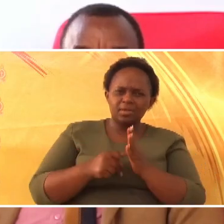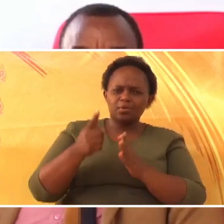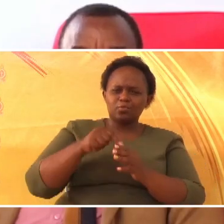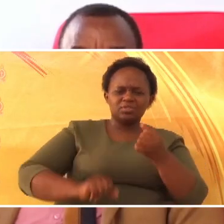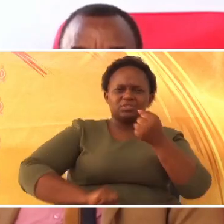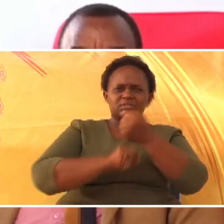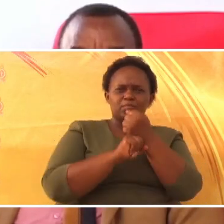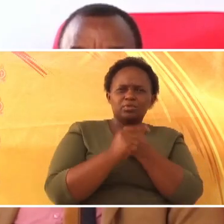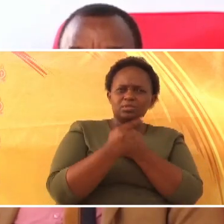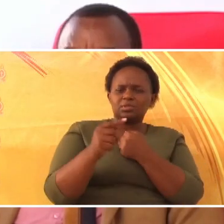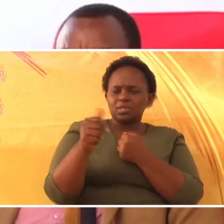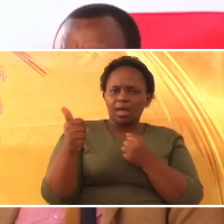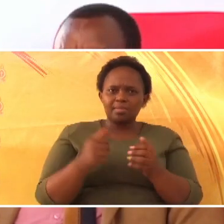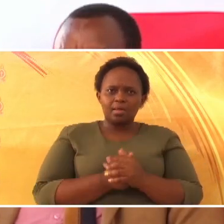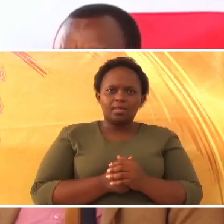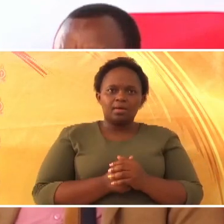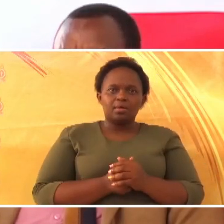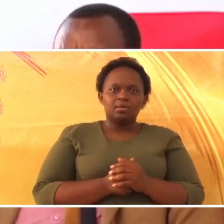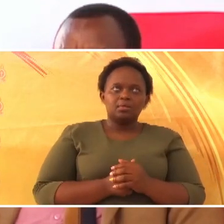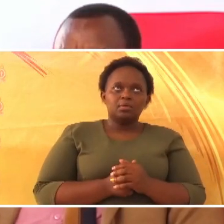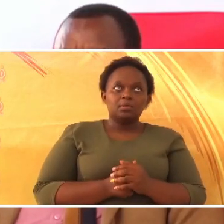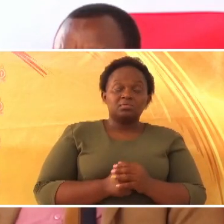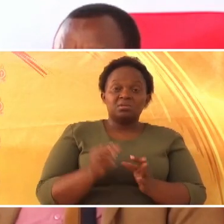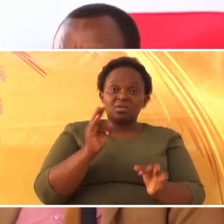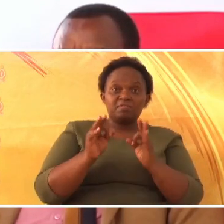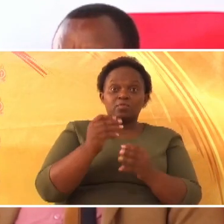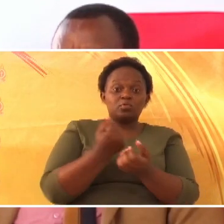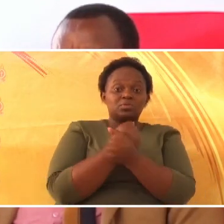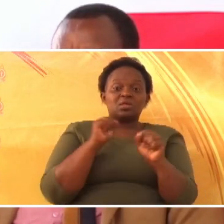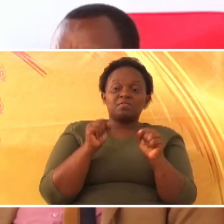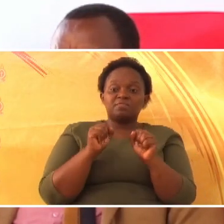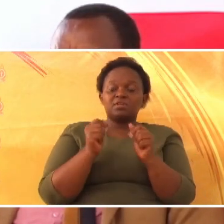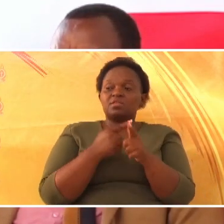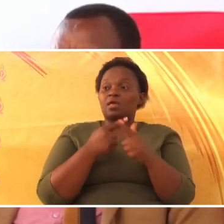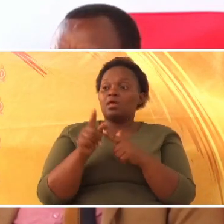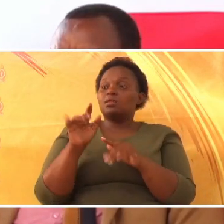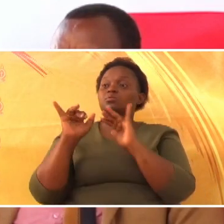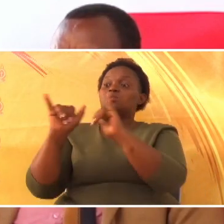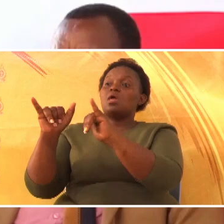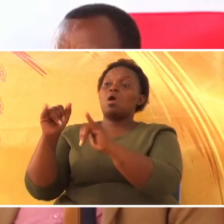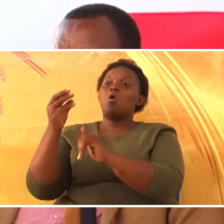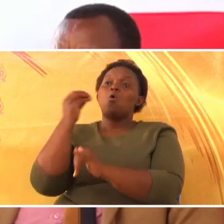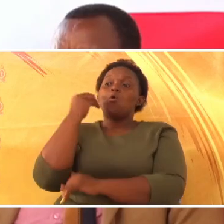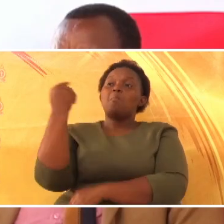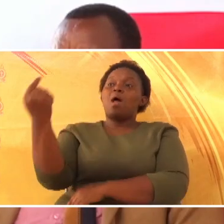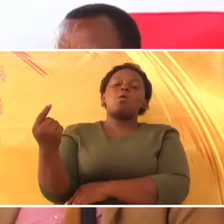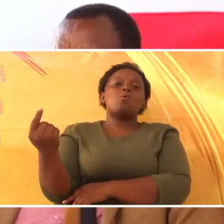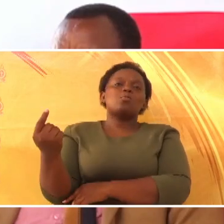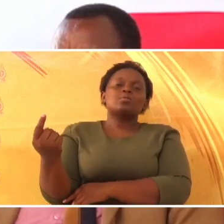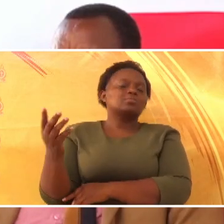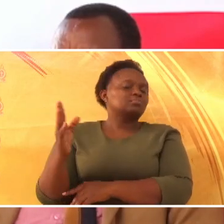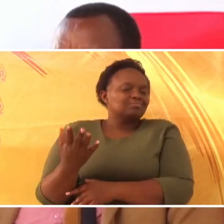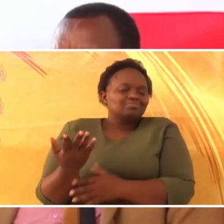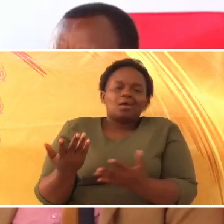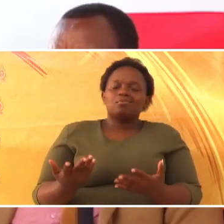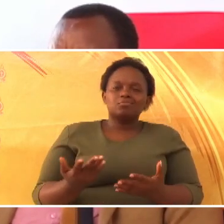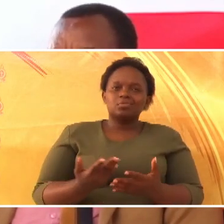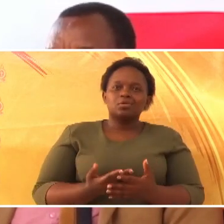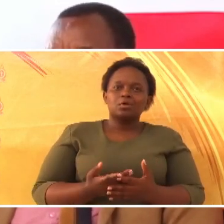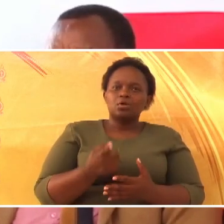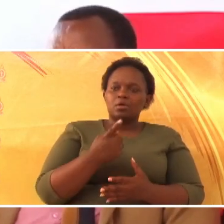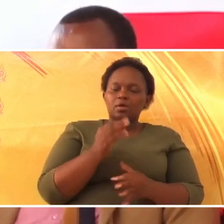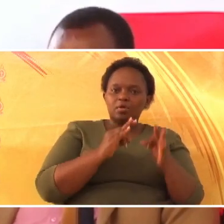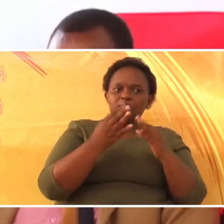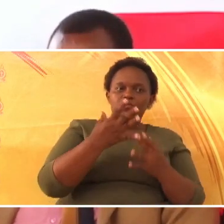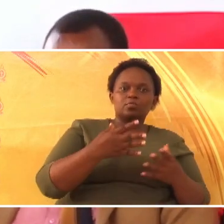wanakuja kanisani. Otherwise, tungeyokoka na mtu, kila mtu wakaye kwake. Ausiyo. Lakini, tunakuja kanisani, tunakuwa na